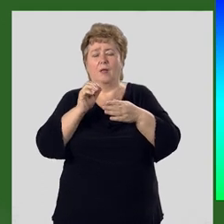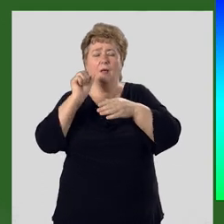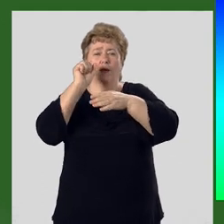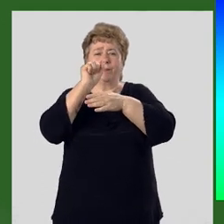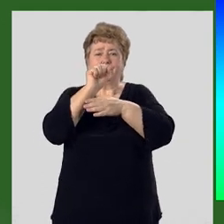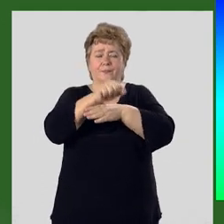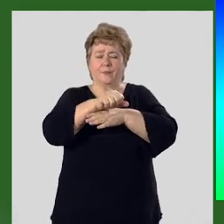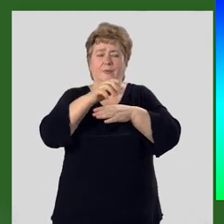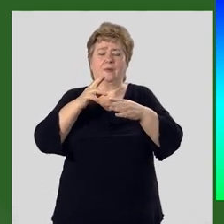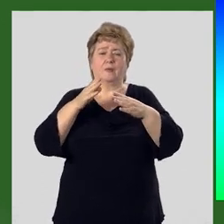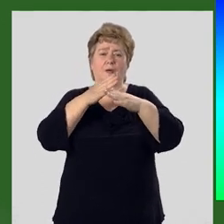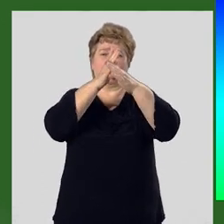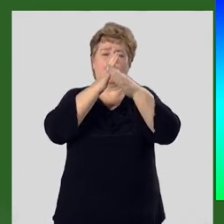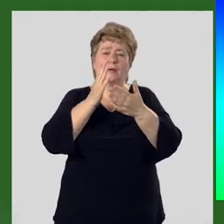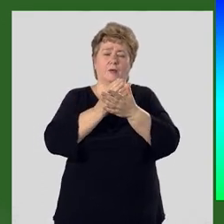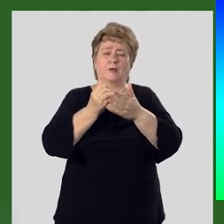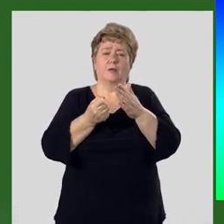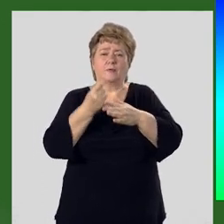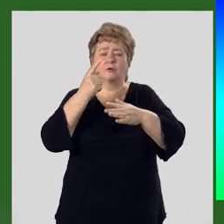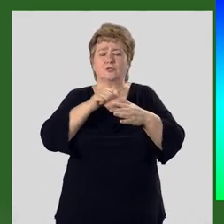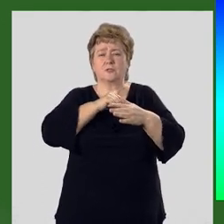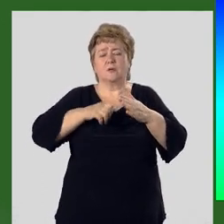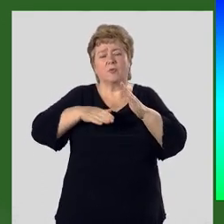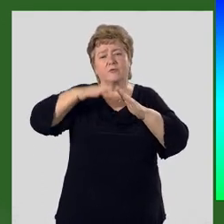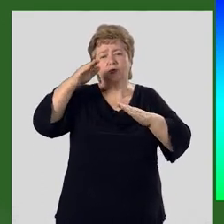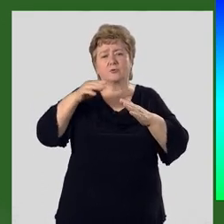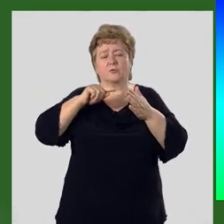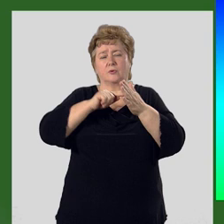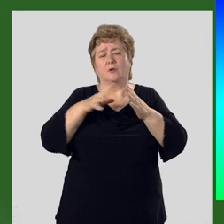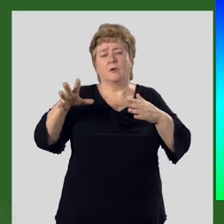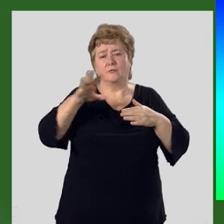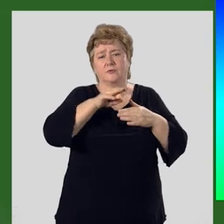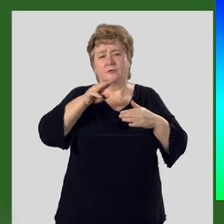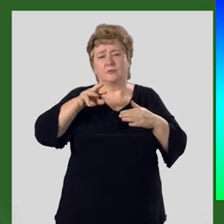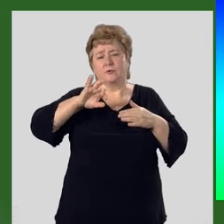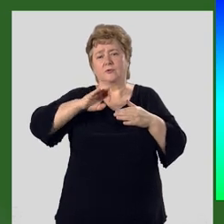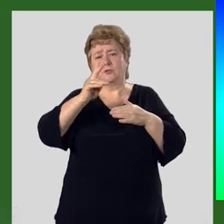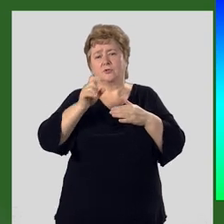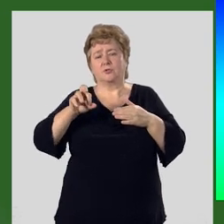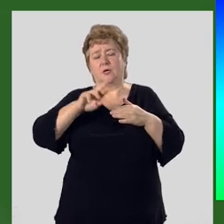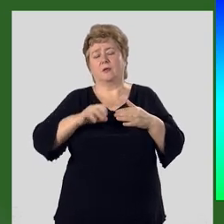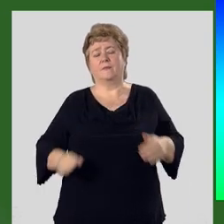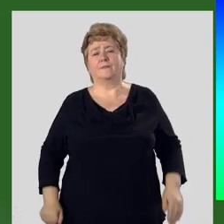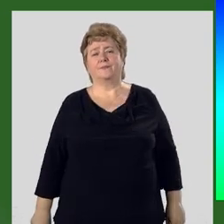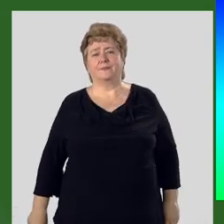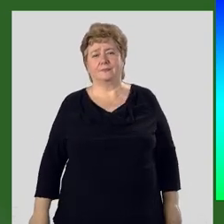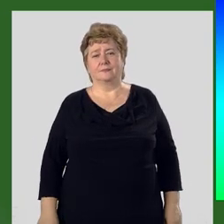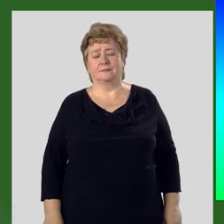Победы, являющий самой высокой точкой всего Теньшани и Кыргызстана.